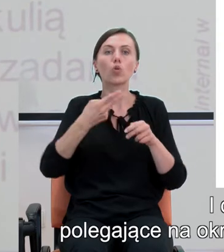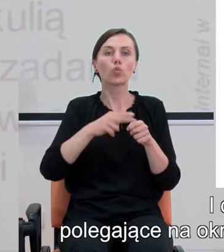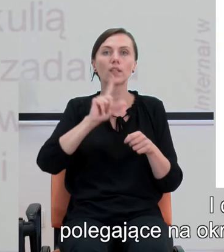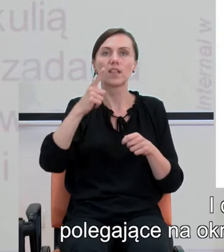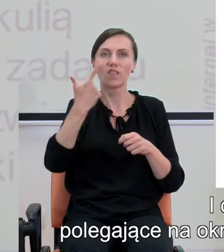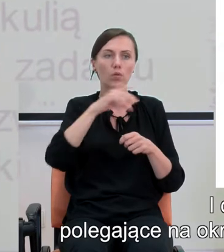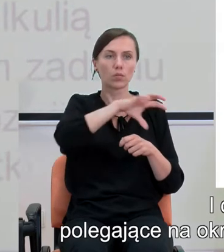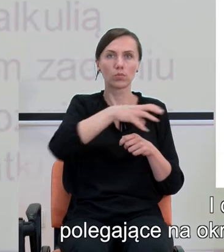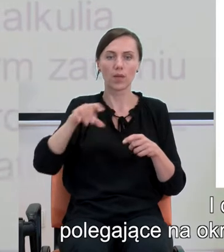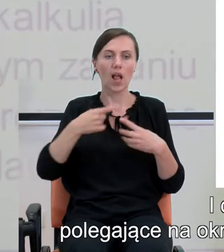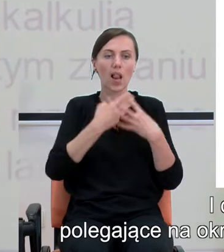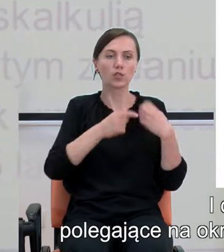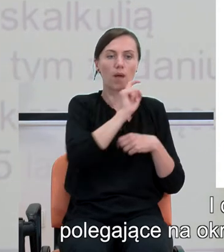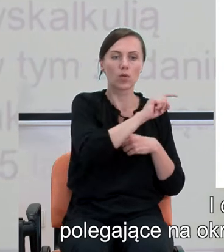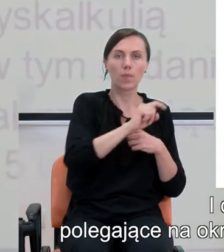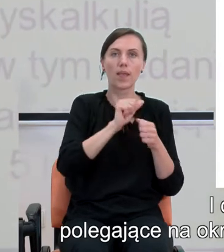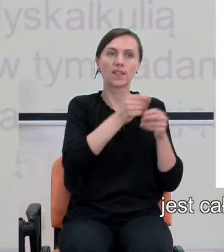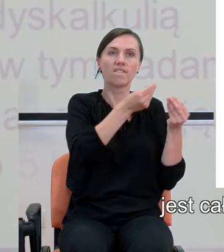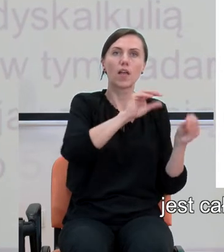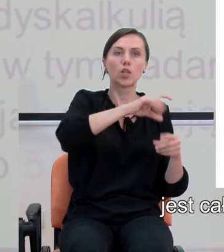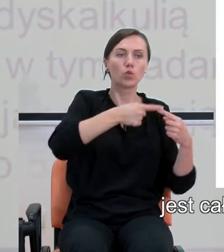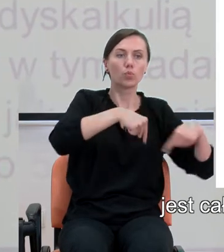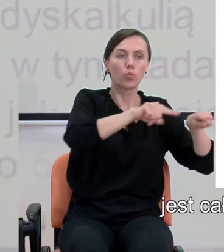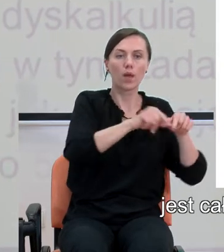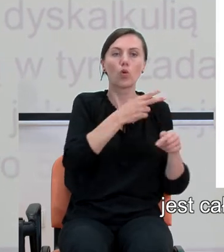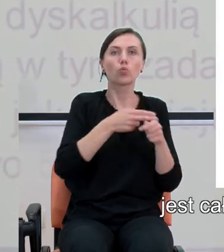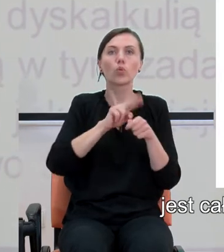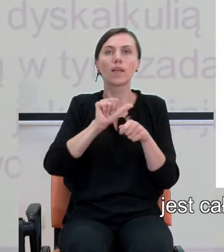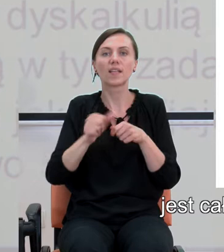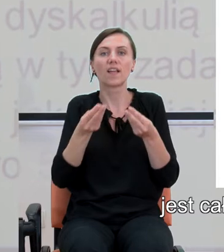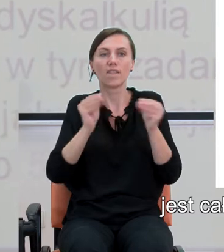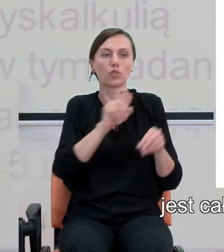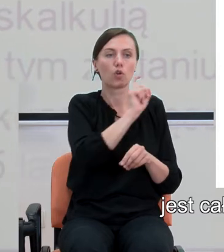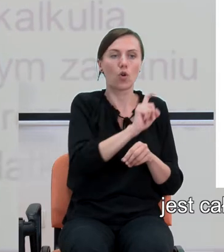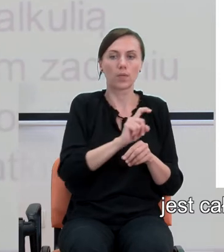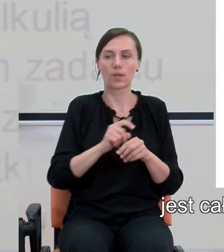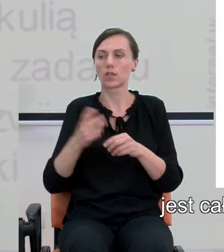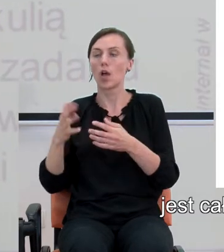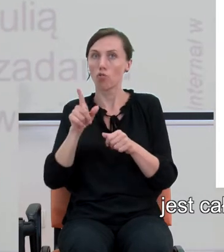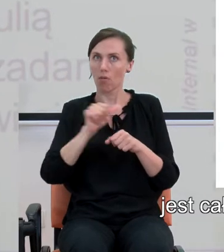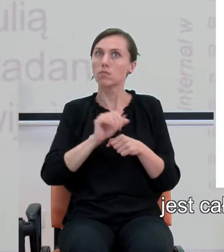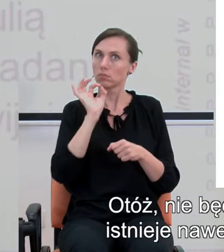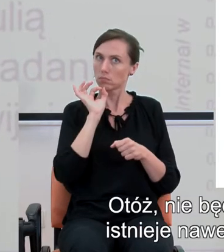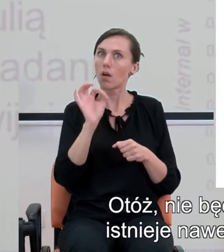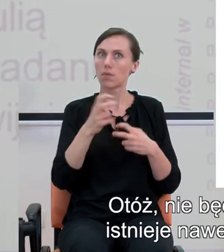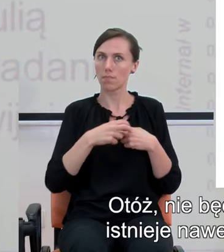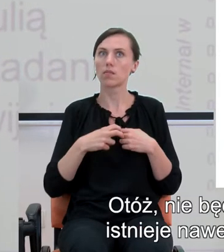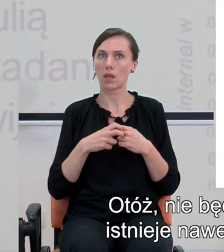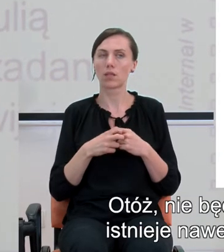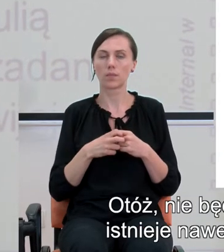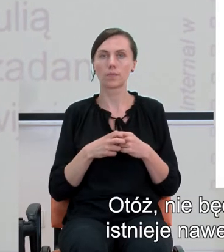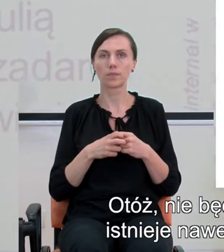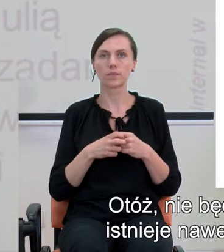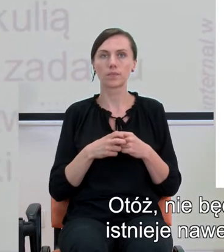zbiorów kropek jest większy, jest całkiem dobrym kryterium diagnostycznym. Otóż,